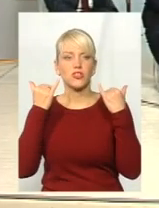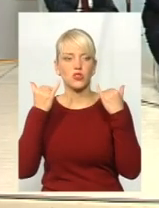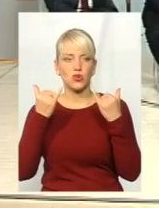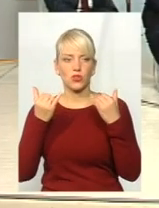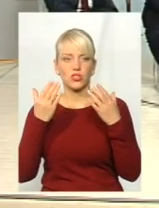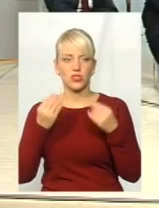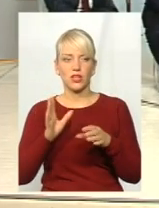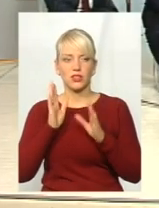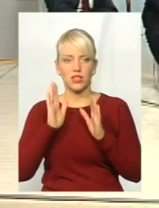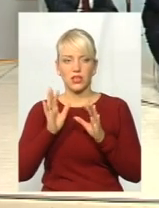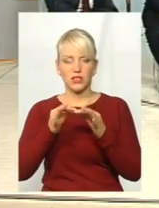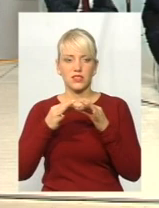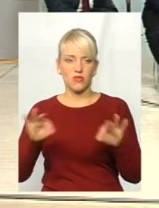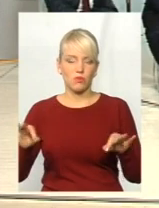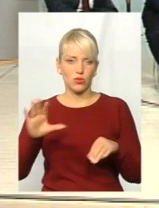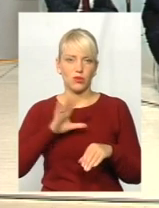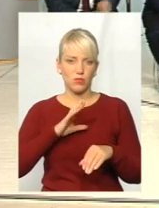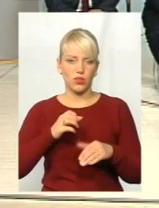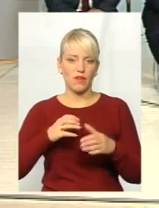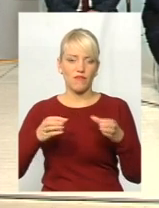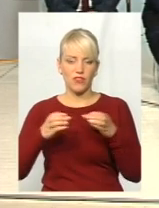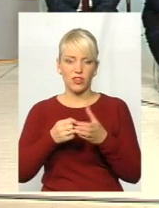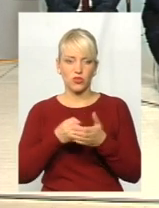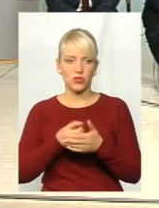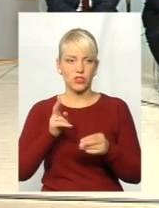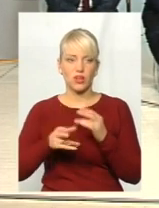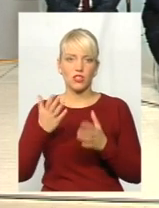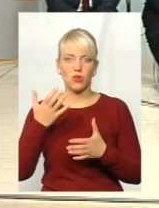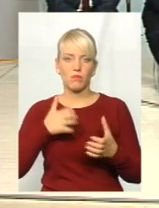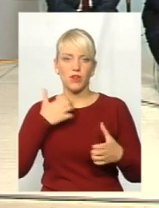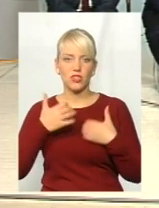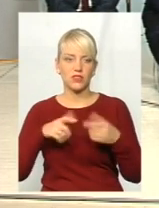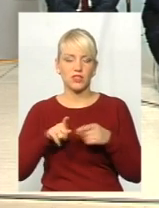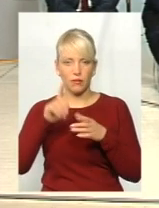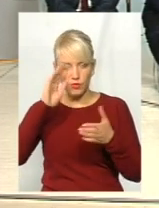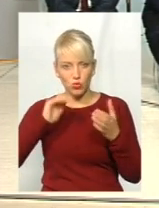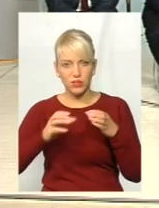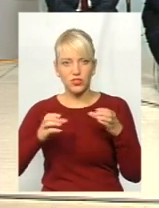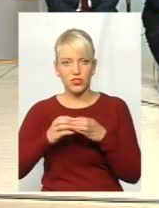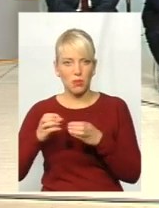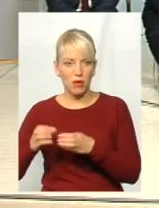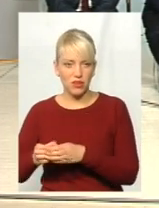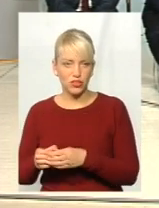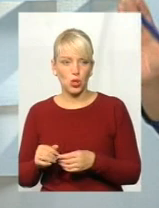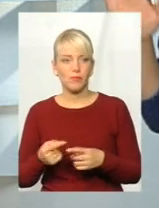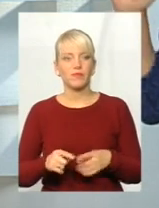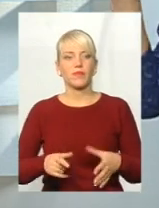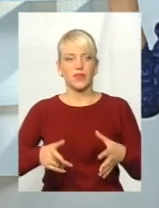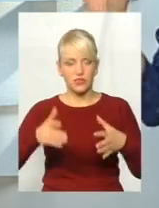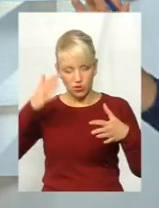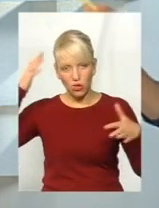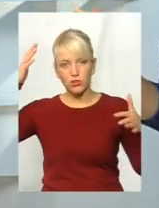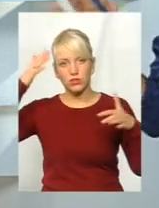свобода була всією фракцією до кінця. Якщо так переживали політичні партії і знигнути